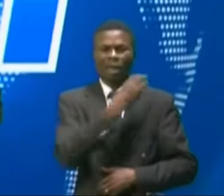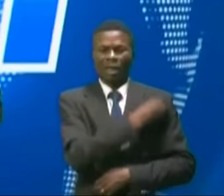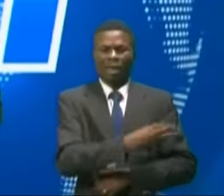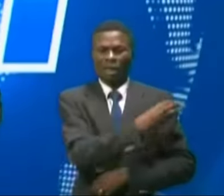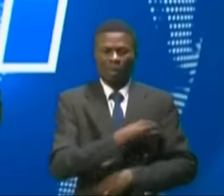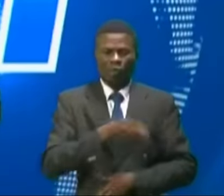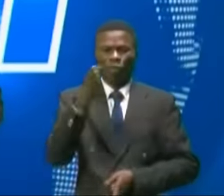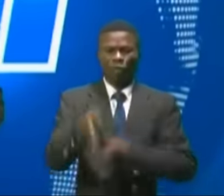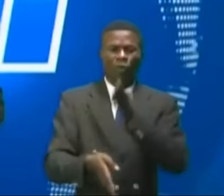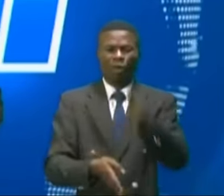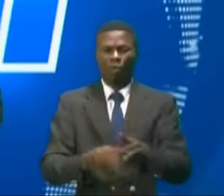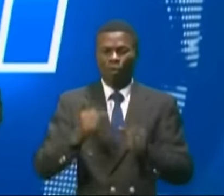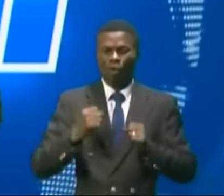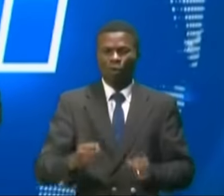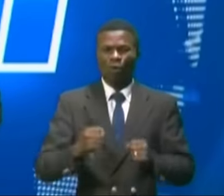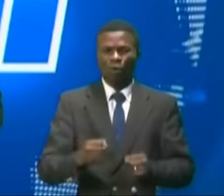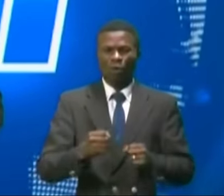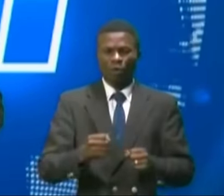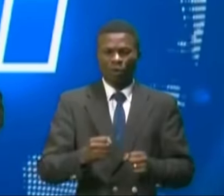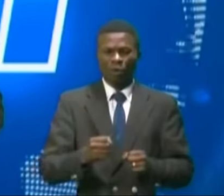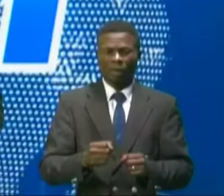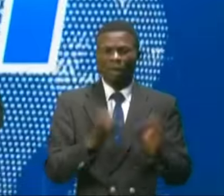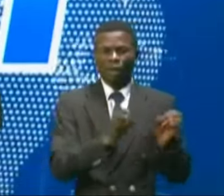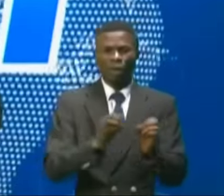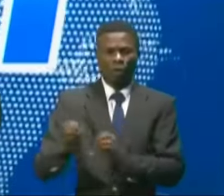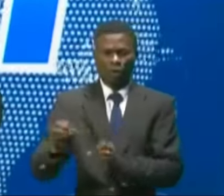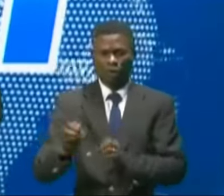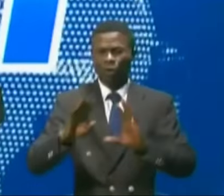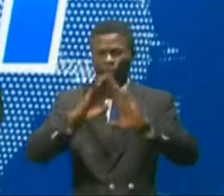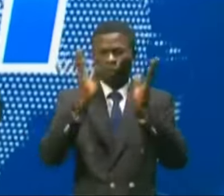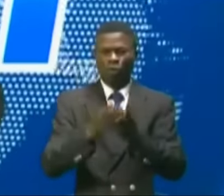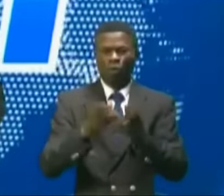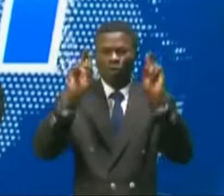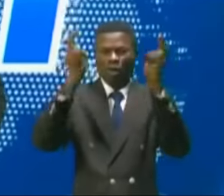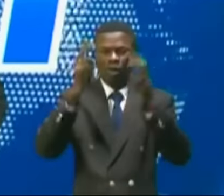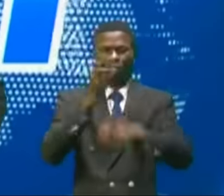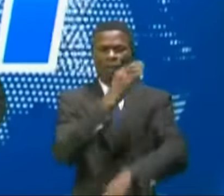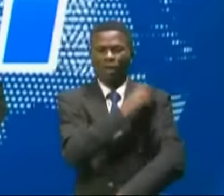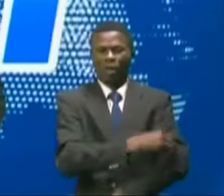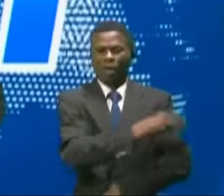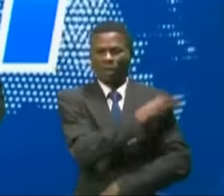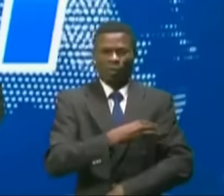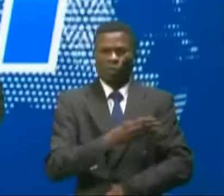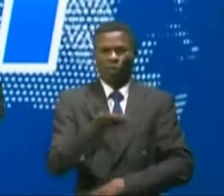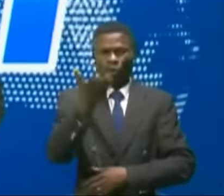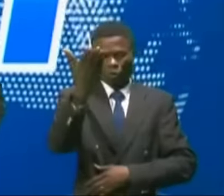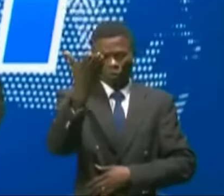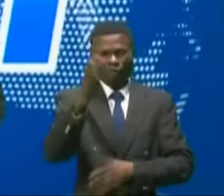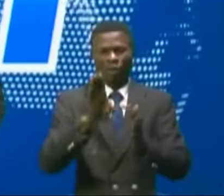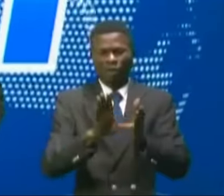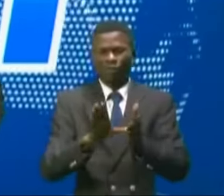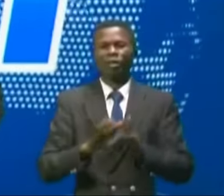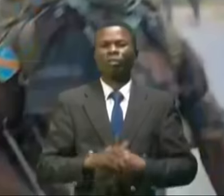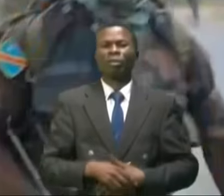'issue d'une marche d'endurance et d'éducation organisée en ville de Bounia. Reportage Sélémane Junior.